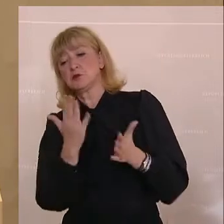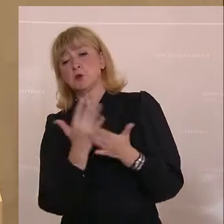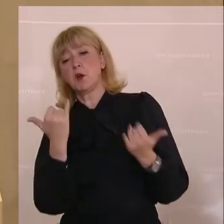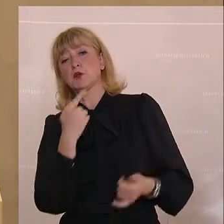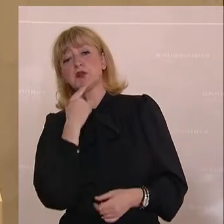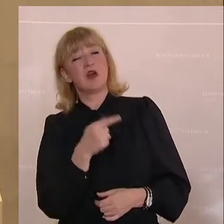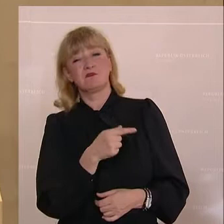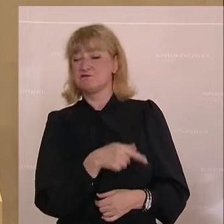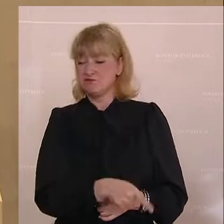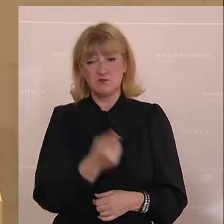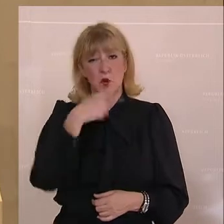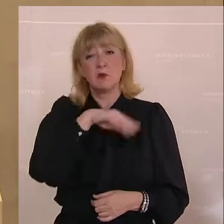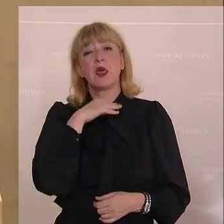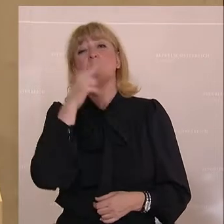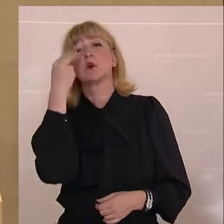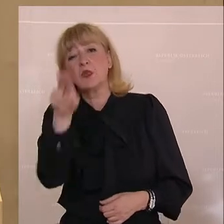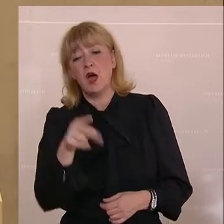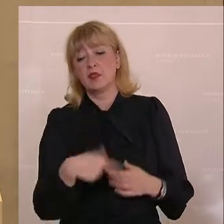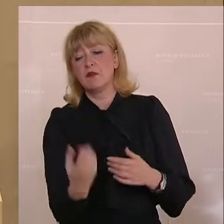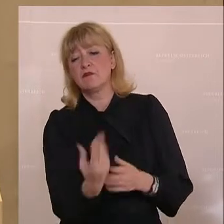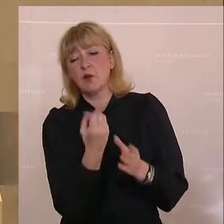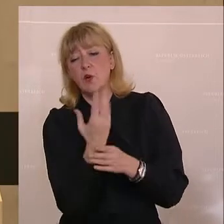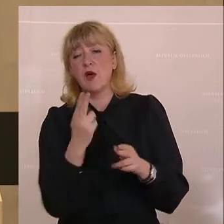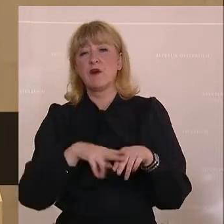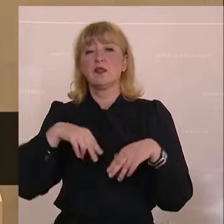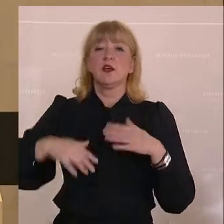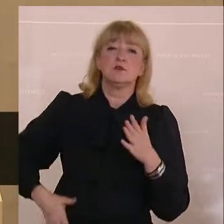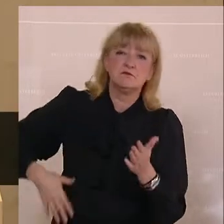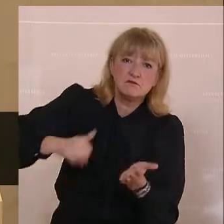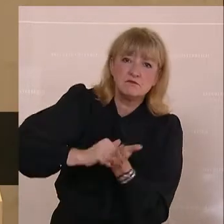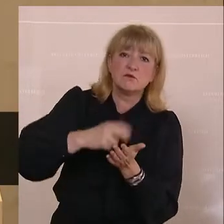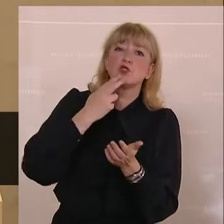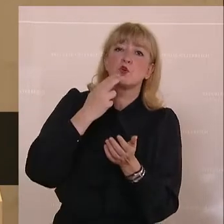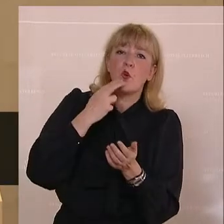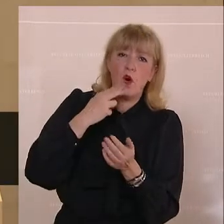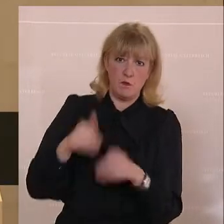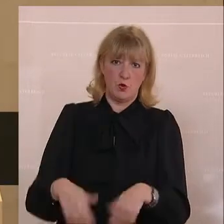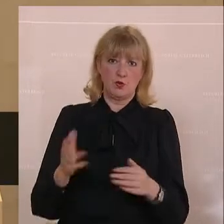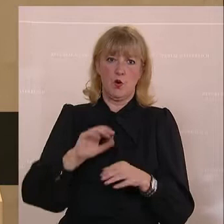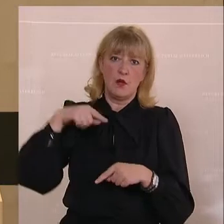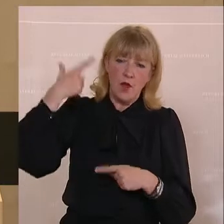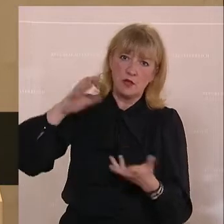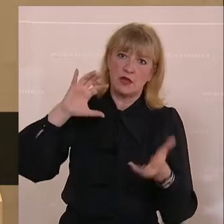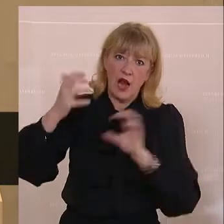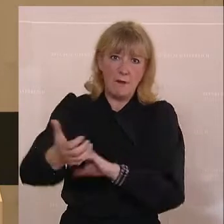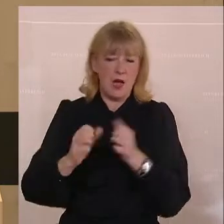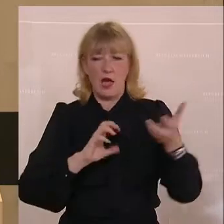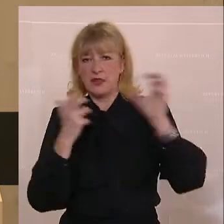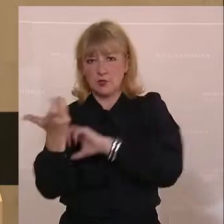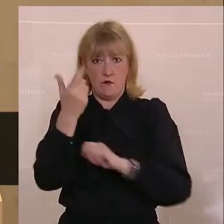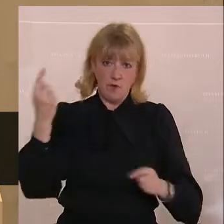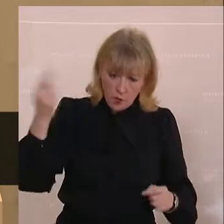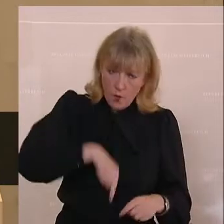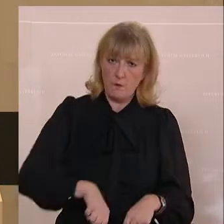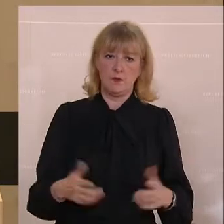Es wird nicht reichen im nächsten Frühjahr, wenn die nächsten Stromnachzahlungen kommen. Da werden wir die nächsten Dramen und die nächsten Katastrophen erleben.